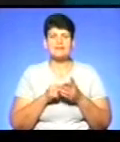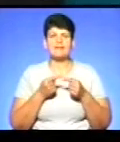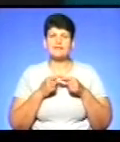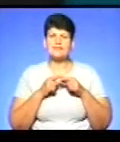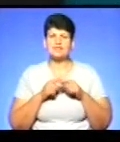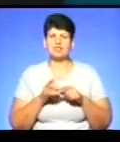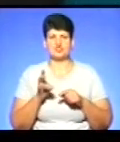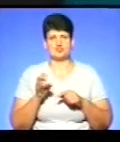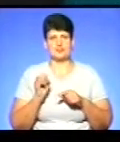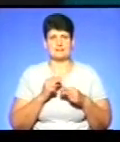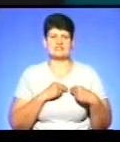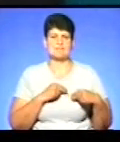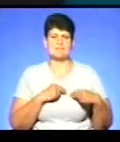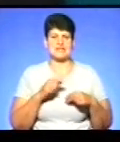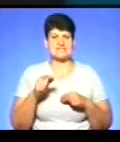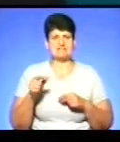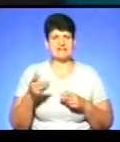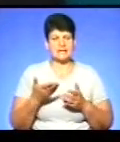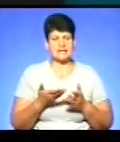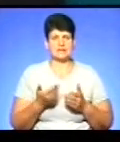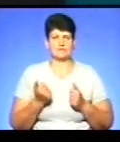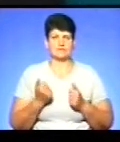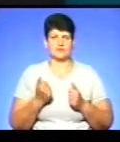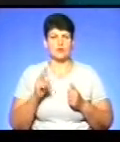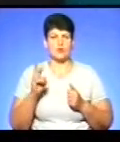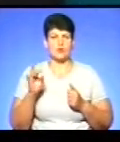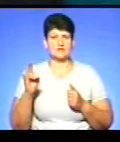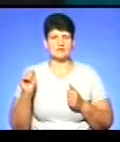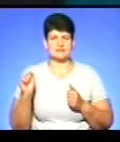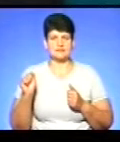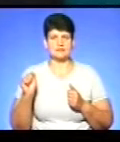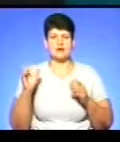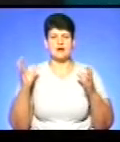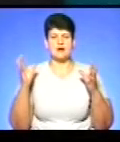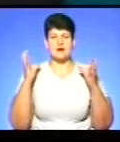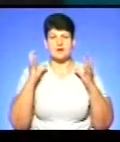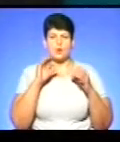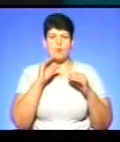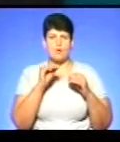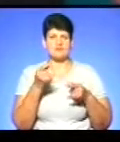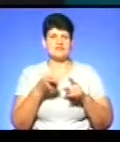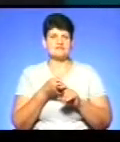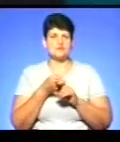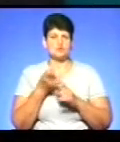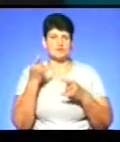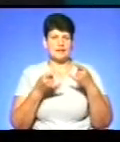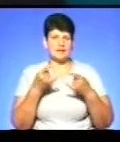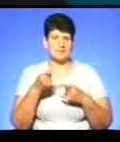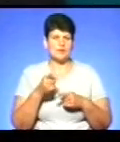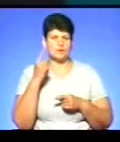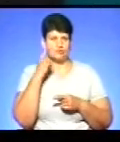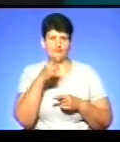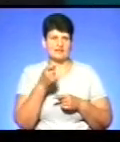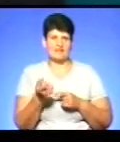працівників концерну радіомовлення, радіомовлення і телебачення. На жаль, і в них, направо, не